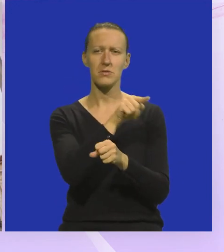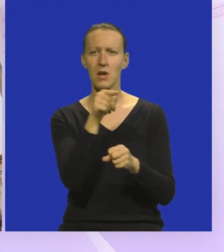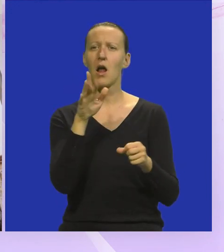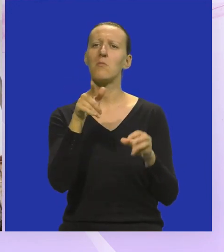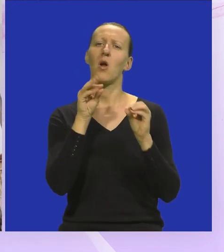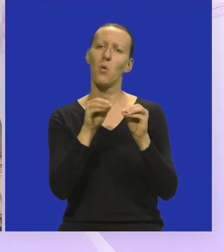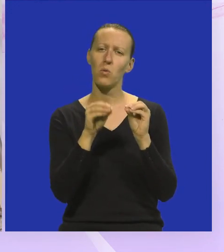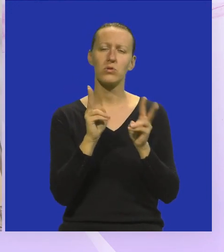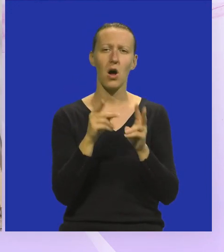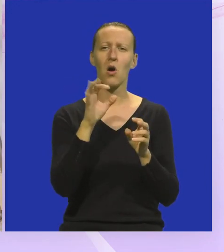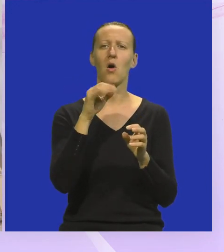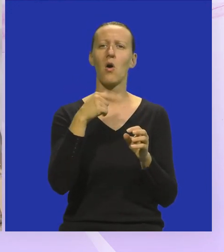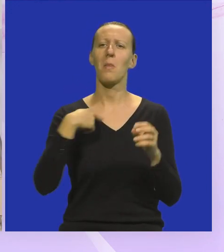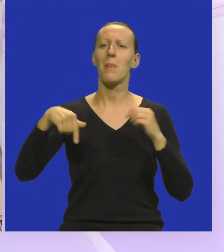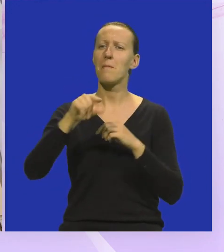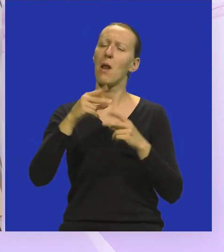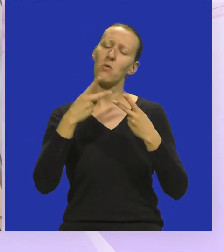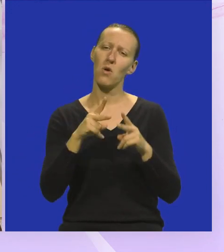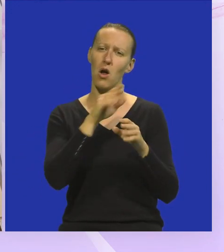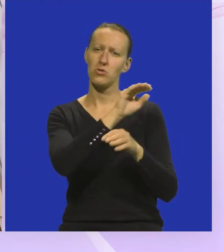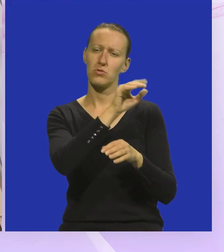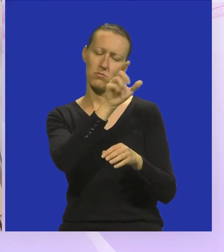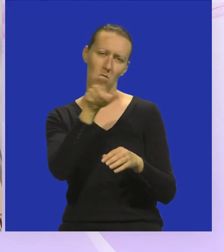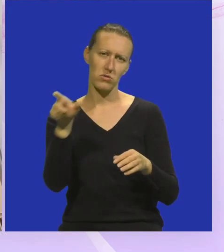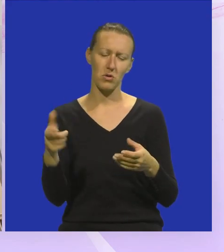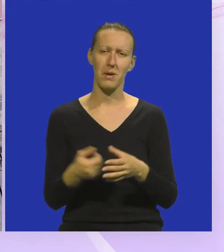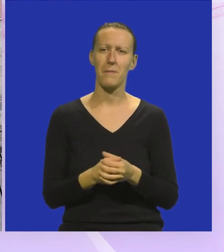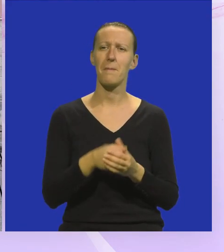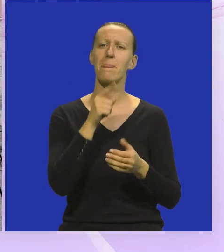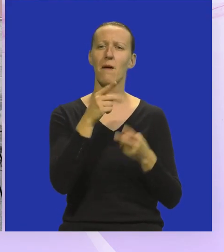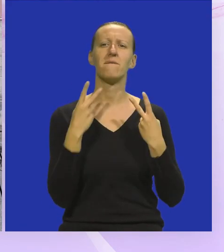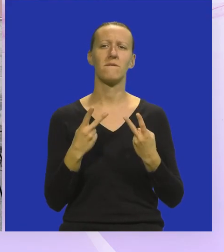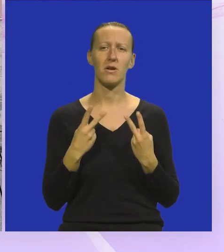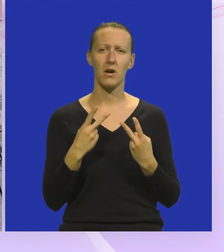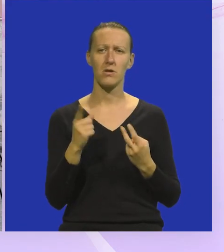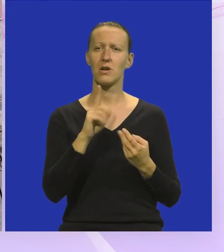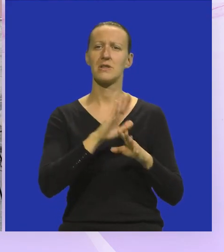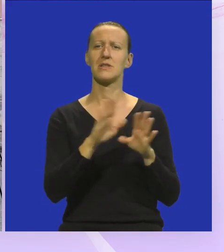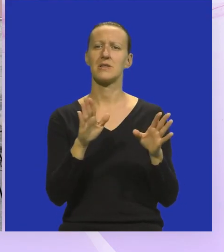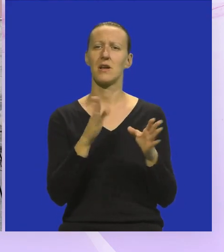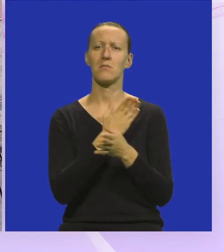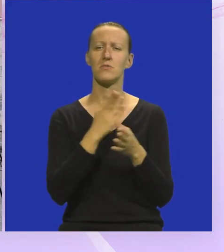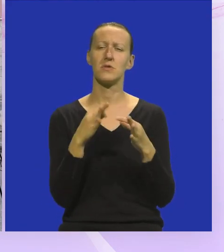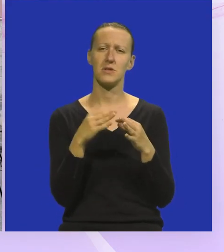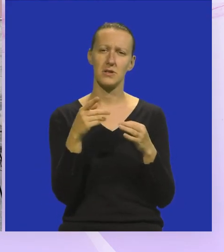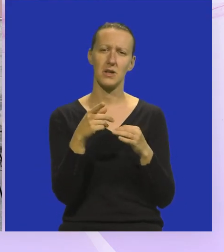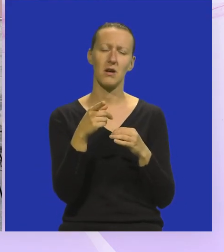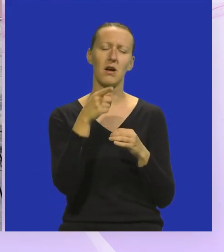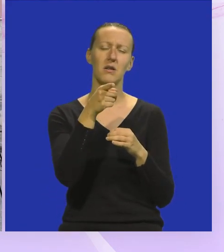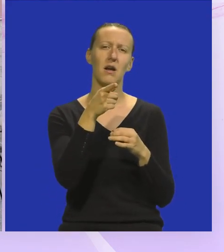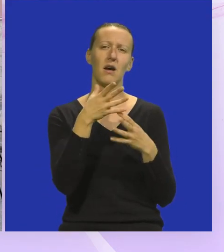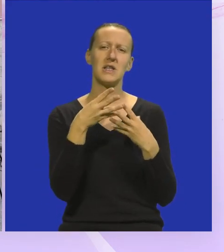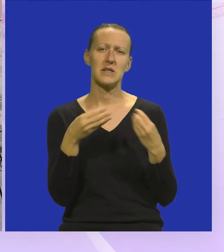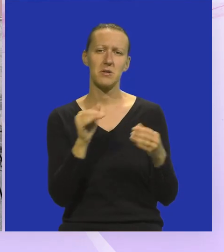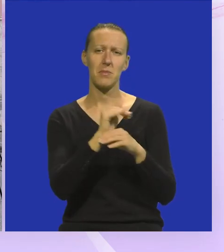nauče o nama drugačim ljudima? Pa ja mislim da je to izuzetno bitno i ne samo za taj